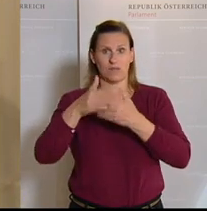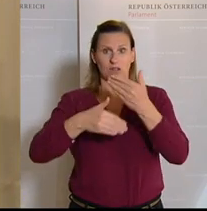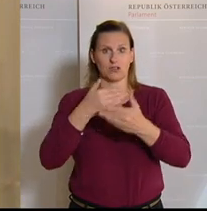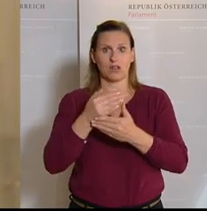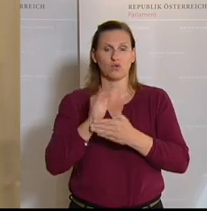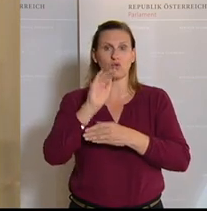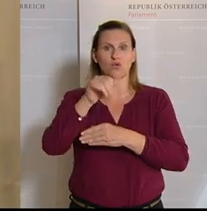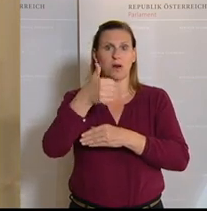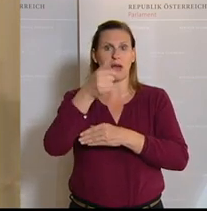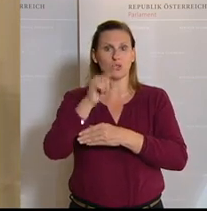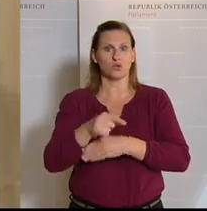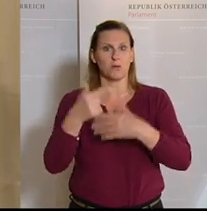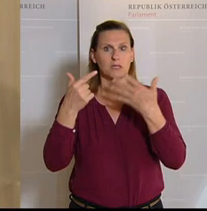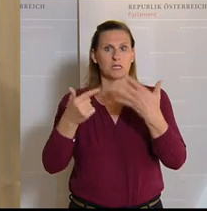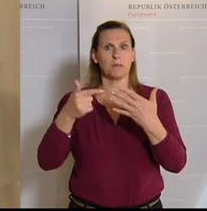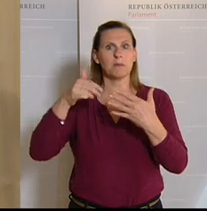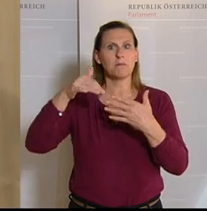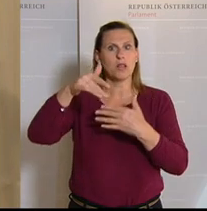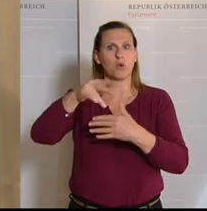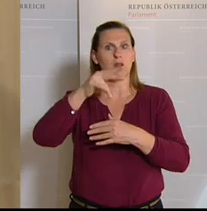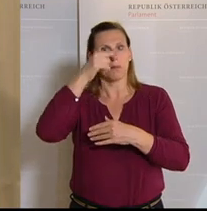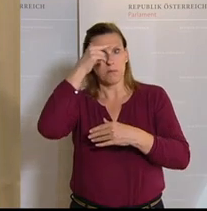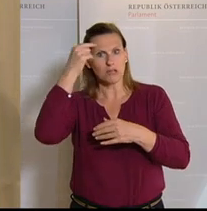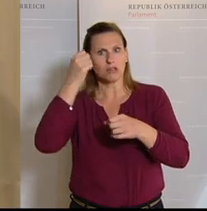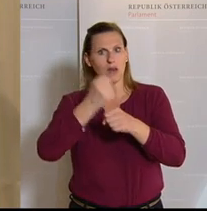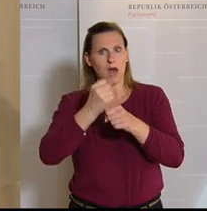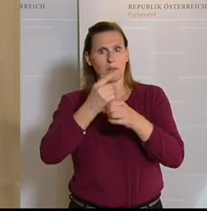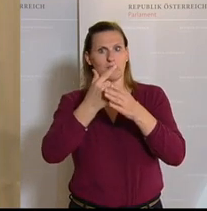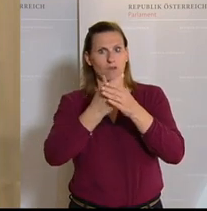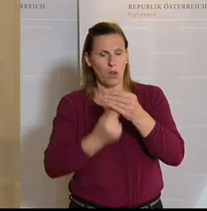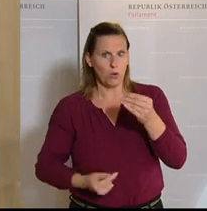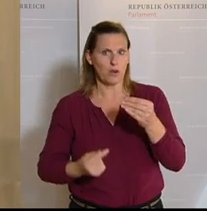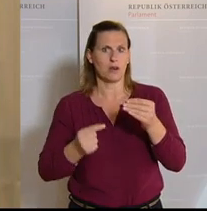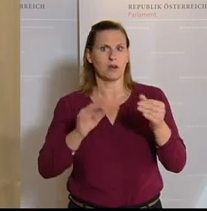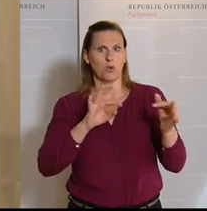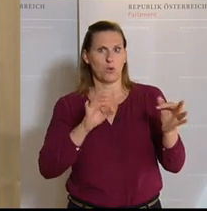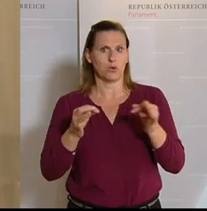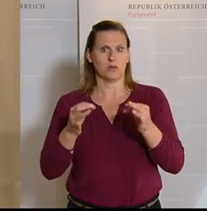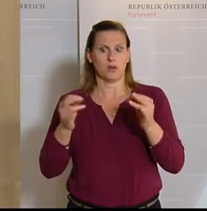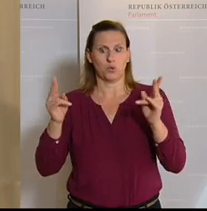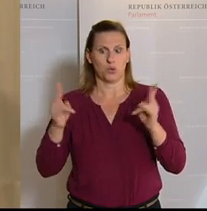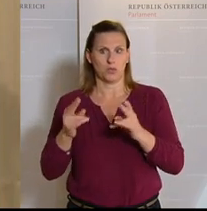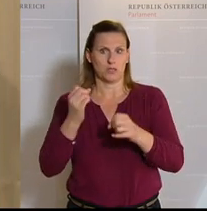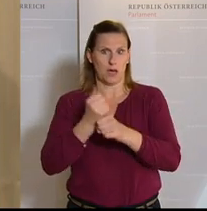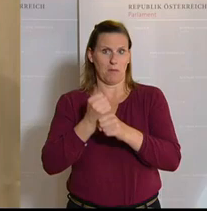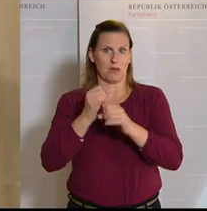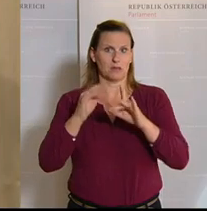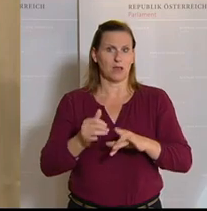1,7 Millionen Menschen haben ihre Arbeit verloren beziehungsweise sind in Kurzarbeit.